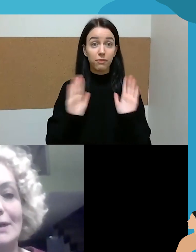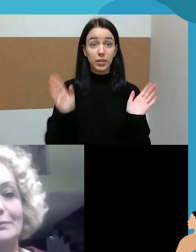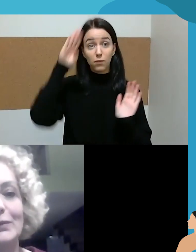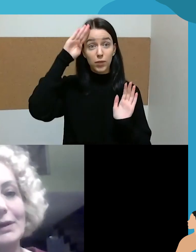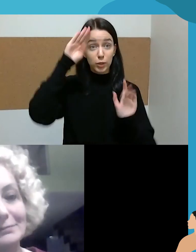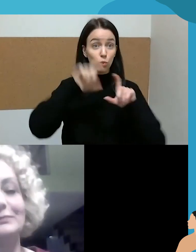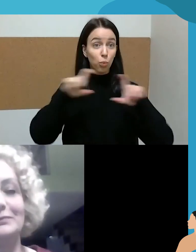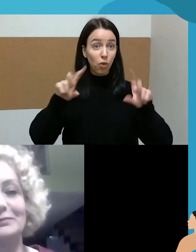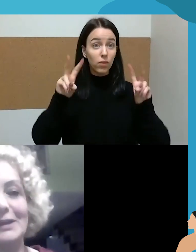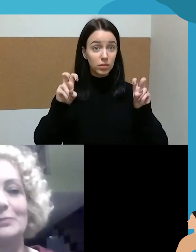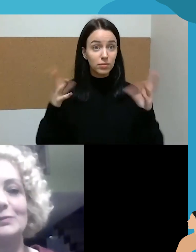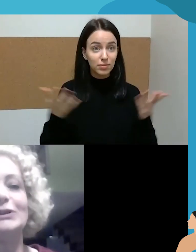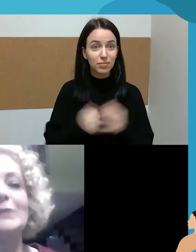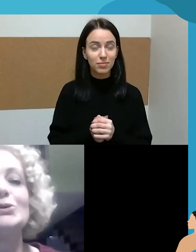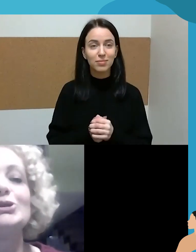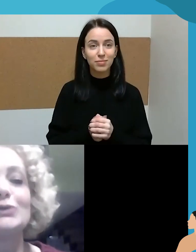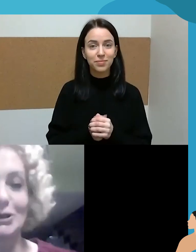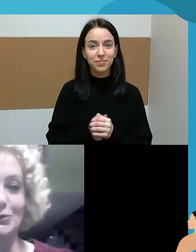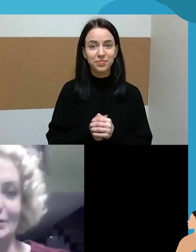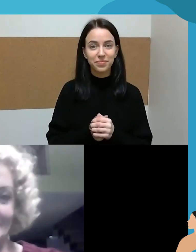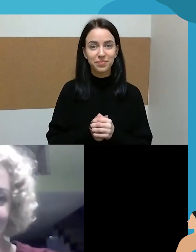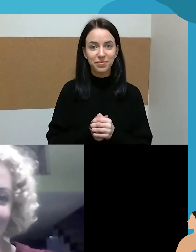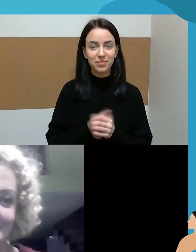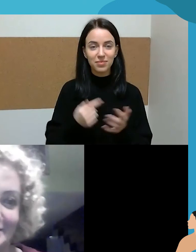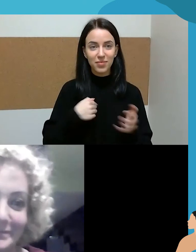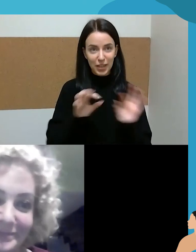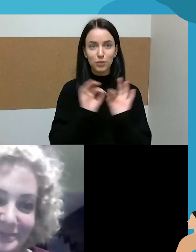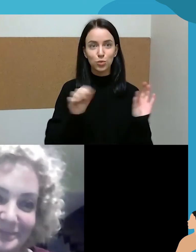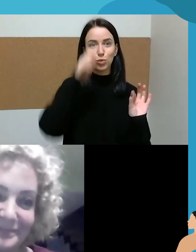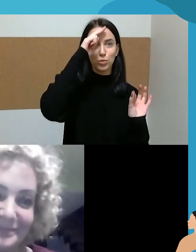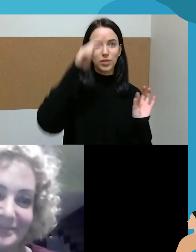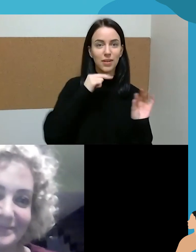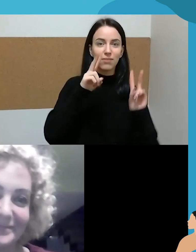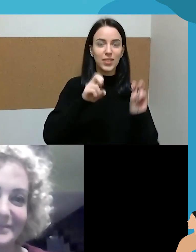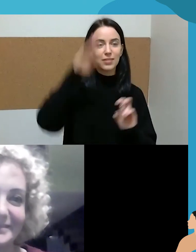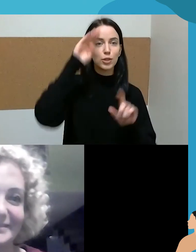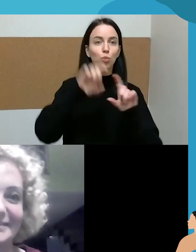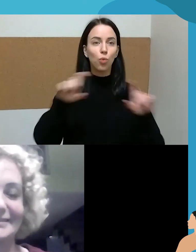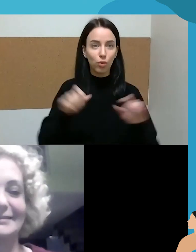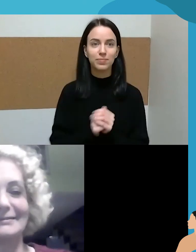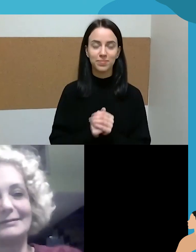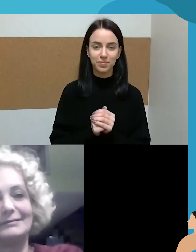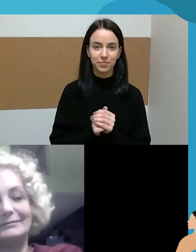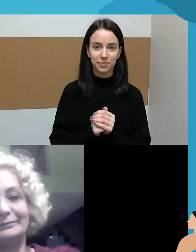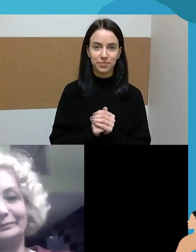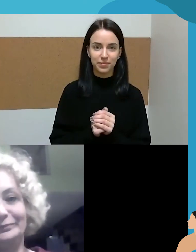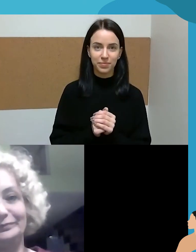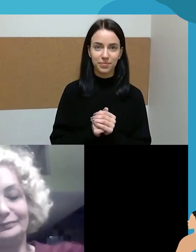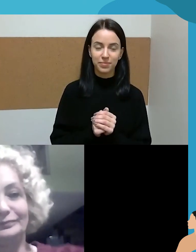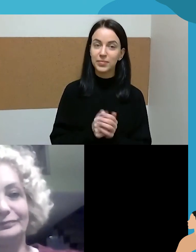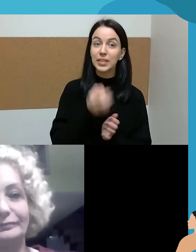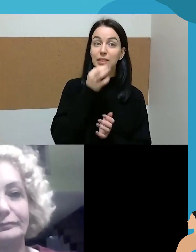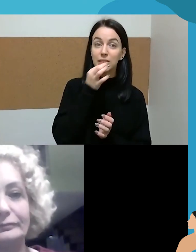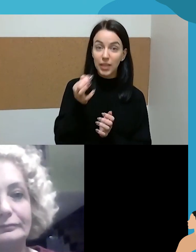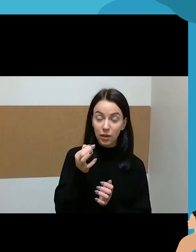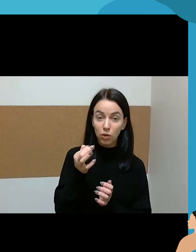mokykla. Tai taip surišia ir traktuoti tą tėvysnę. Kai sako, kad išėjęs į tėvystės